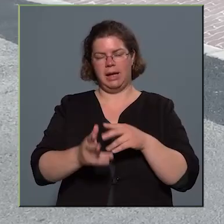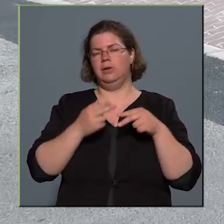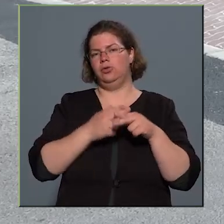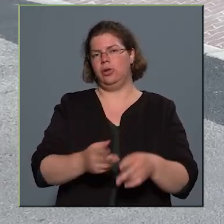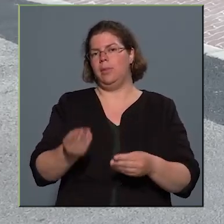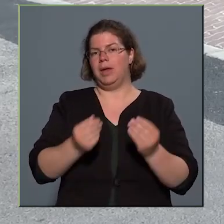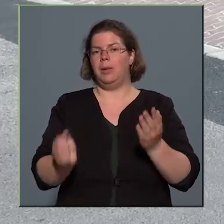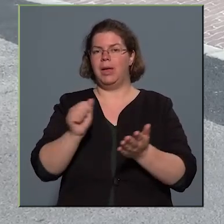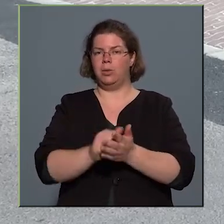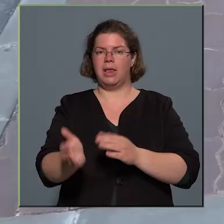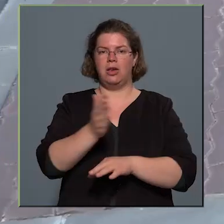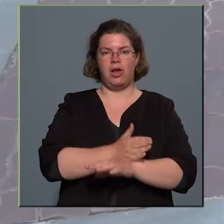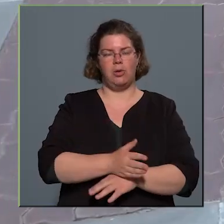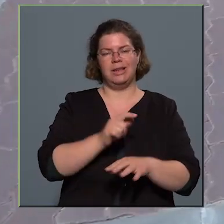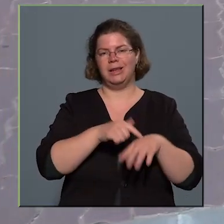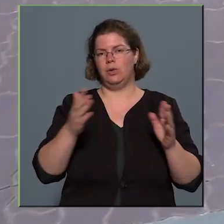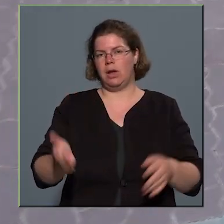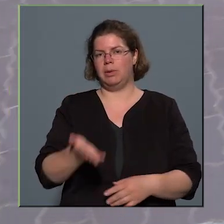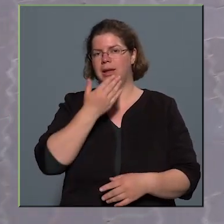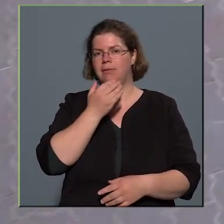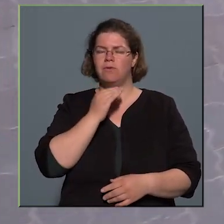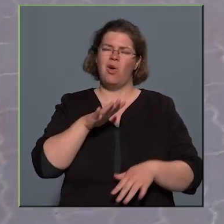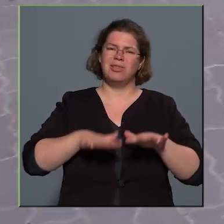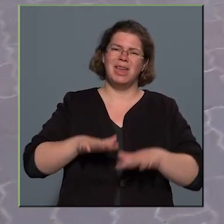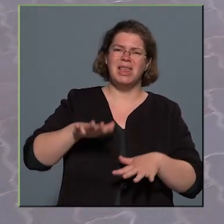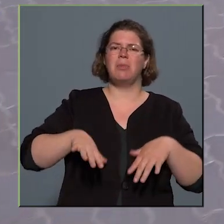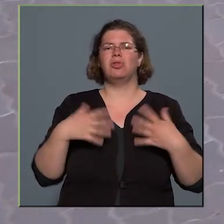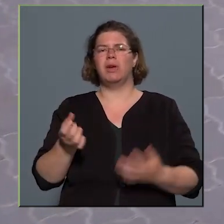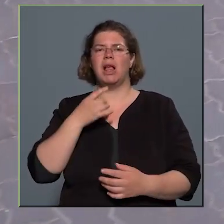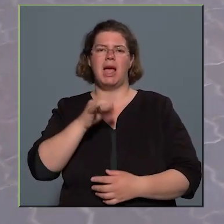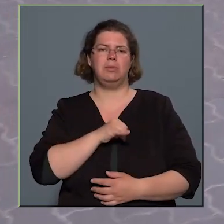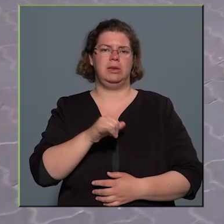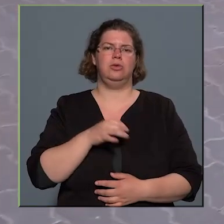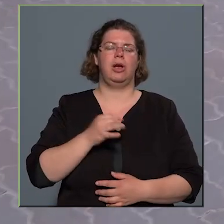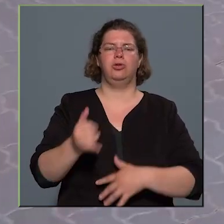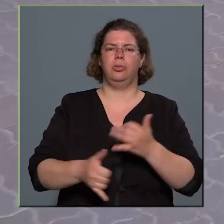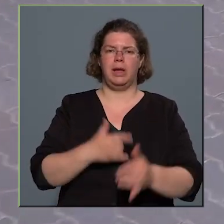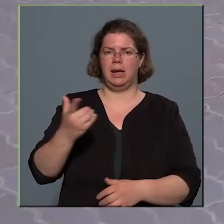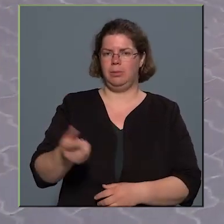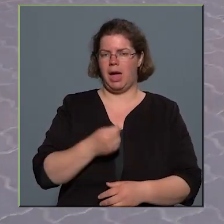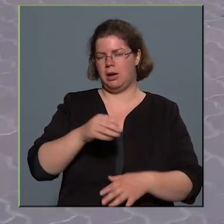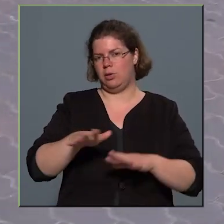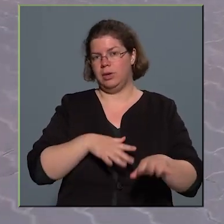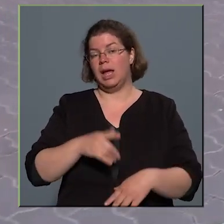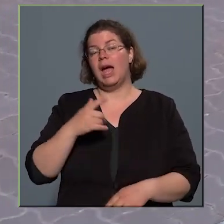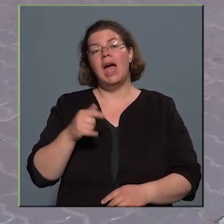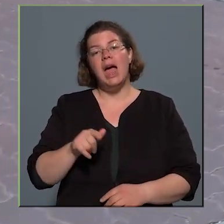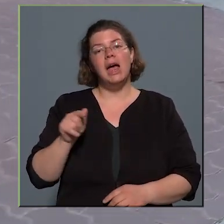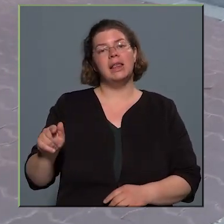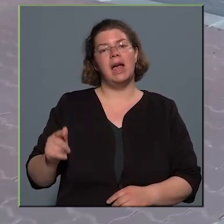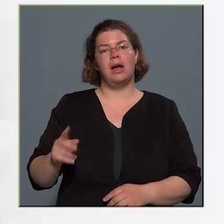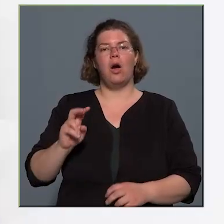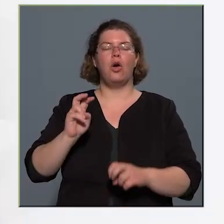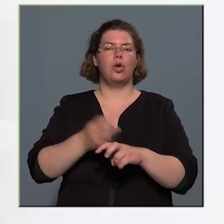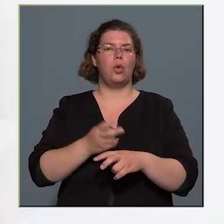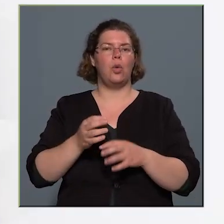előtti időszakban nem volt kifejezetten kényelmes, vagy a legbiztonságosabb kerékpára közlekedni. Ezek ugye a Kőér